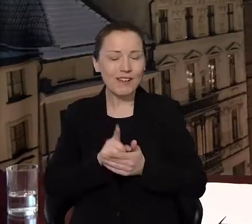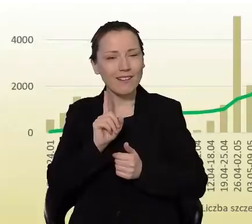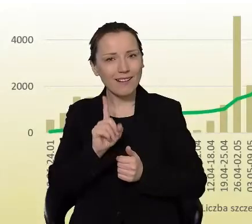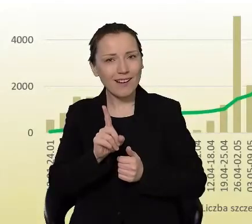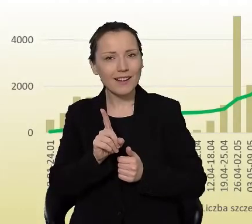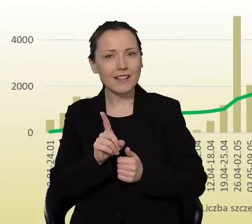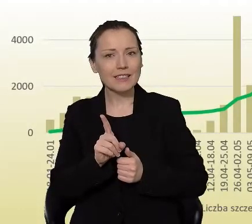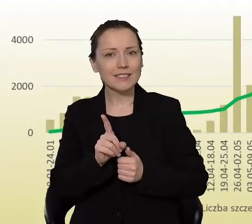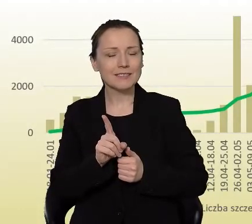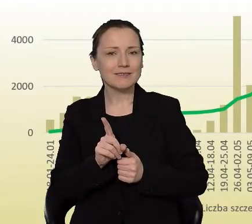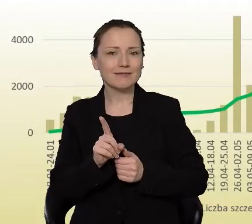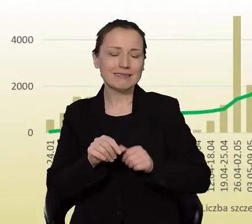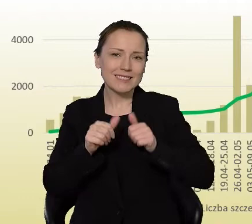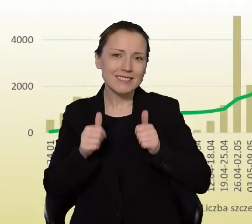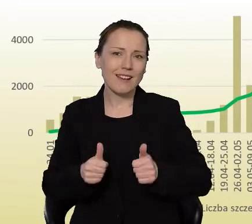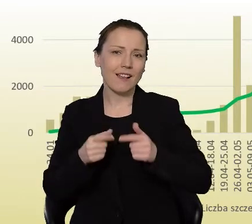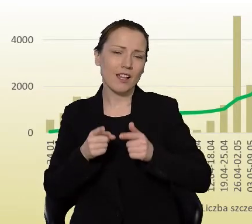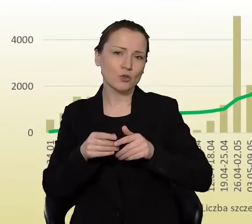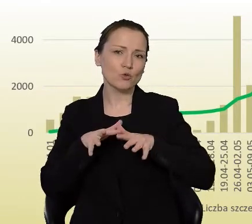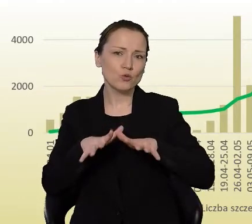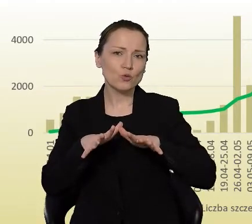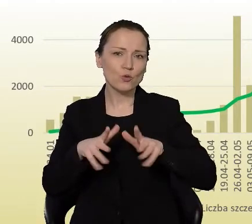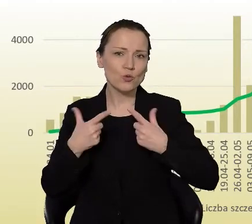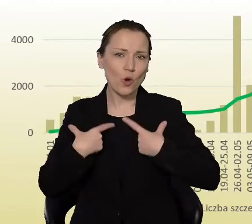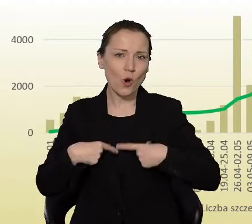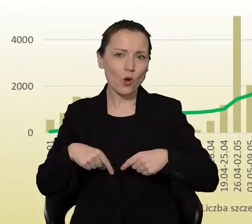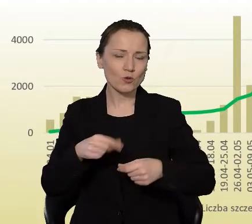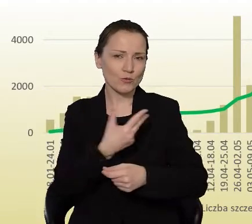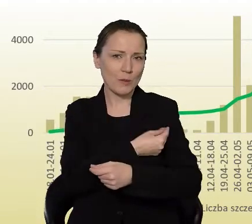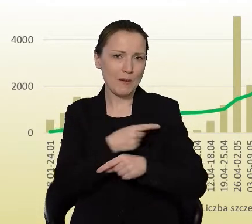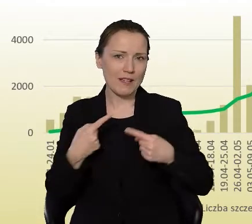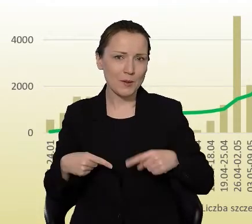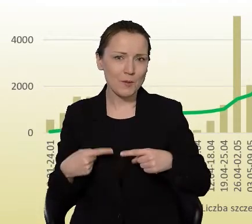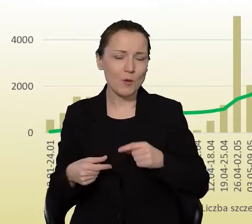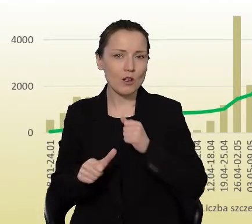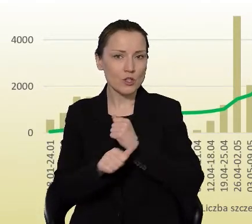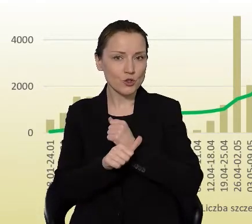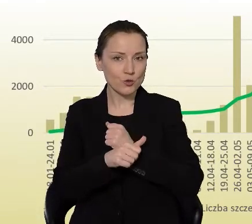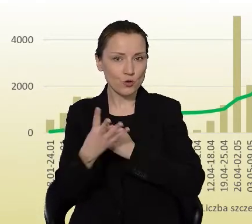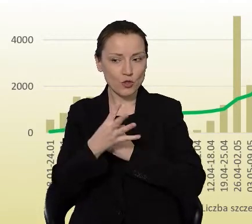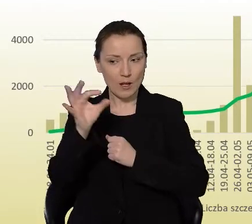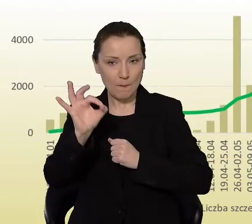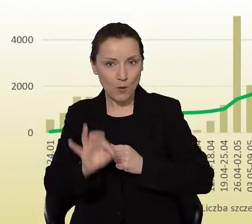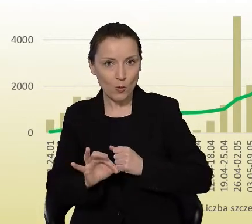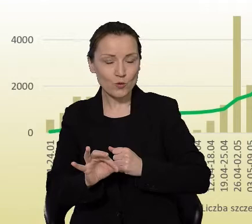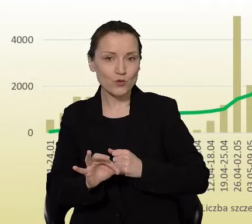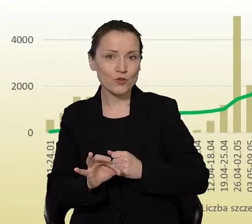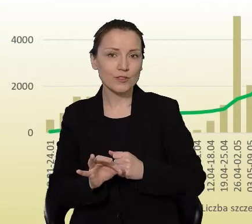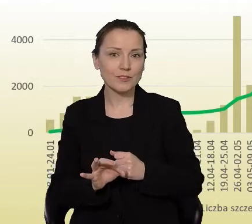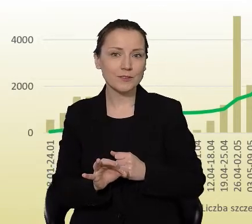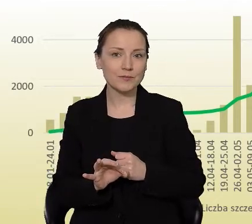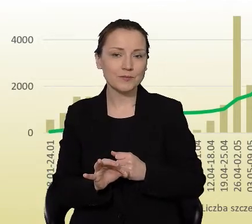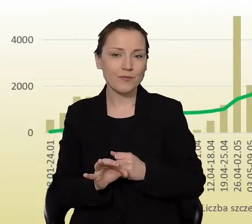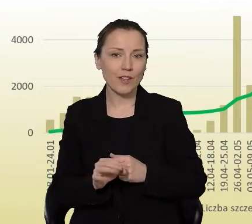to ciągle zbyt dużo osób niezaszczepionych. 64,4% to z kolei